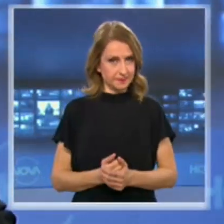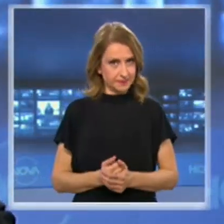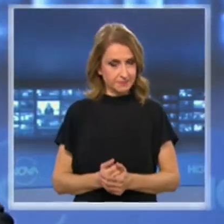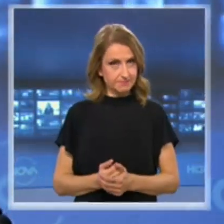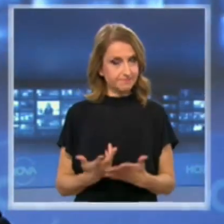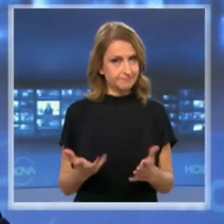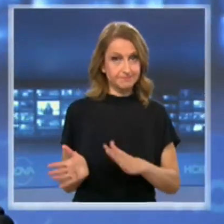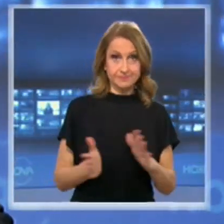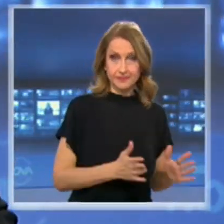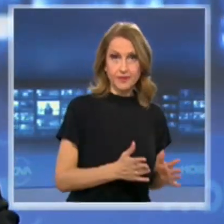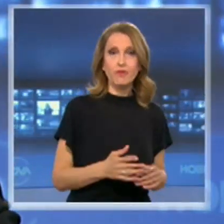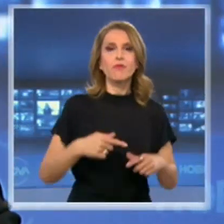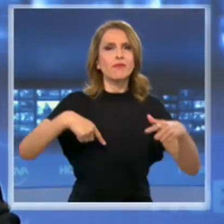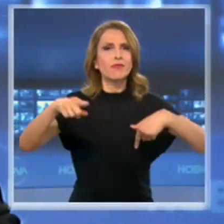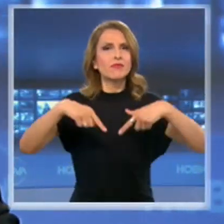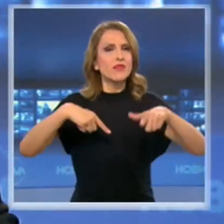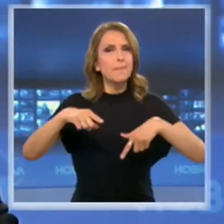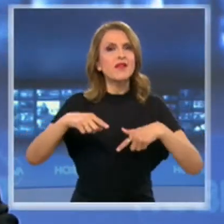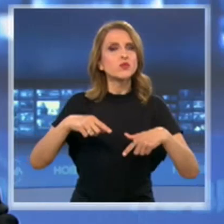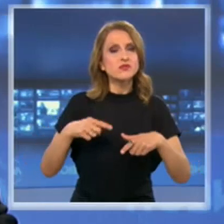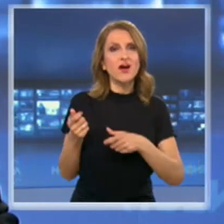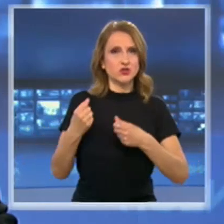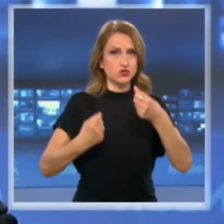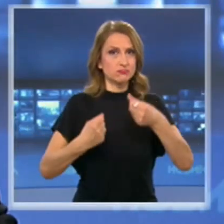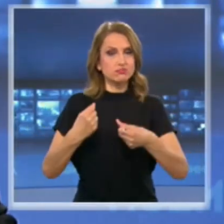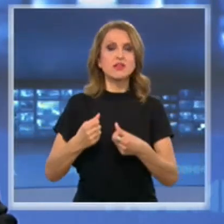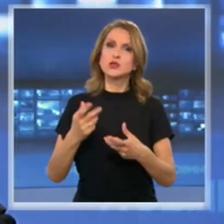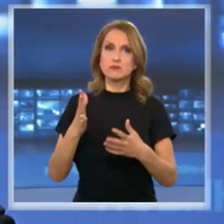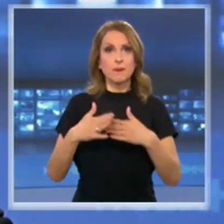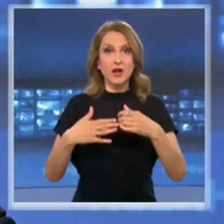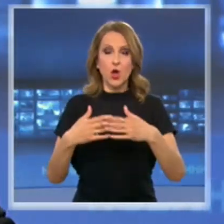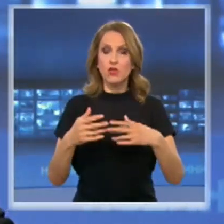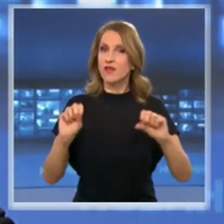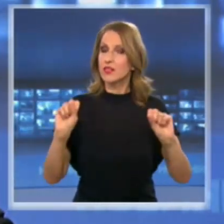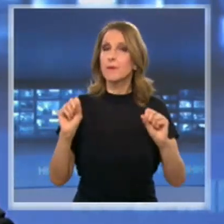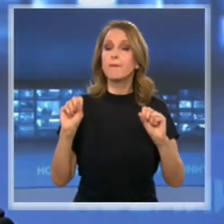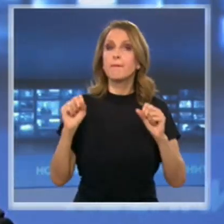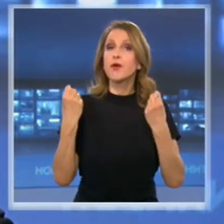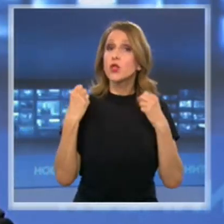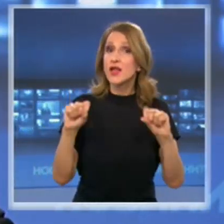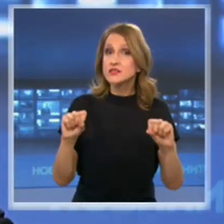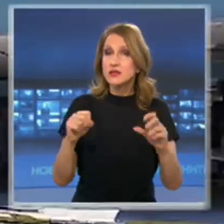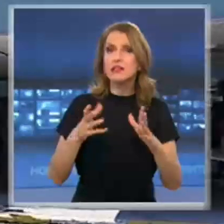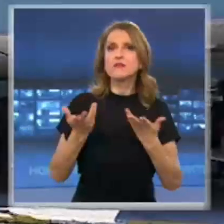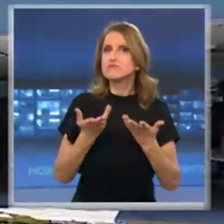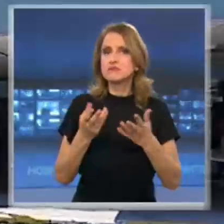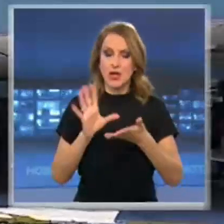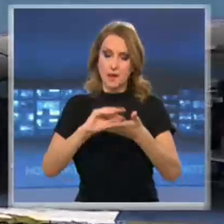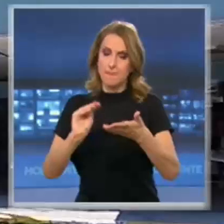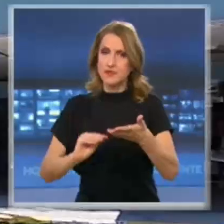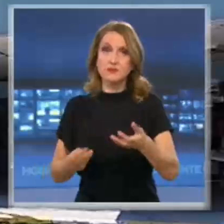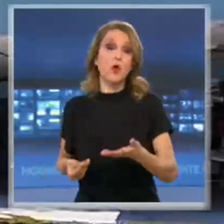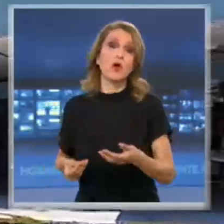Превозвачи готвят протест на 19 мая. Това обявиха от Националното сдружение случайен превоз. Членовете му са изпратили писмо с